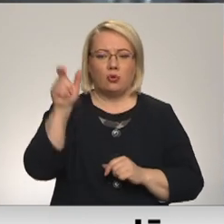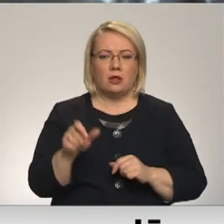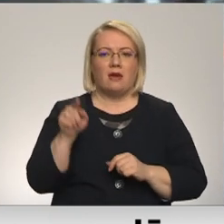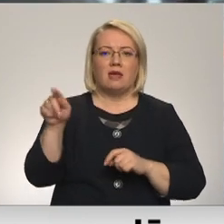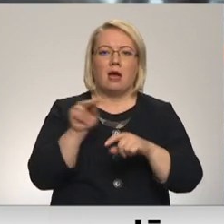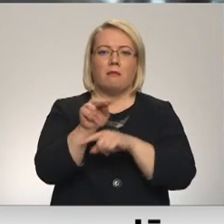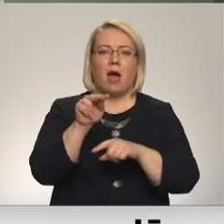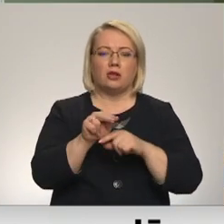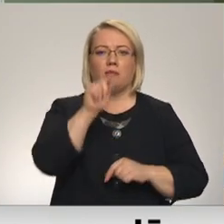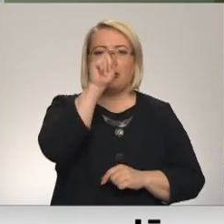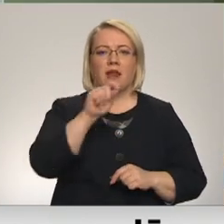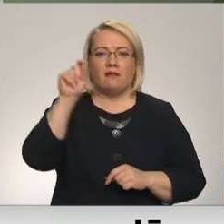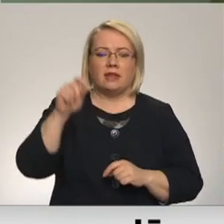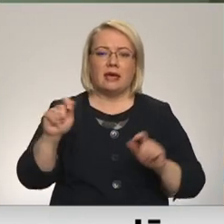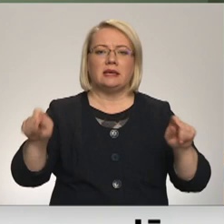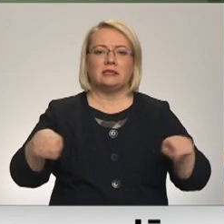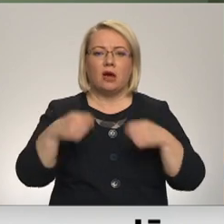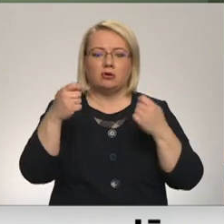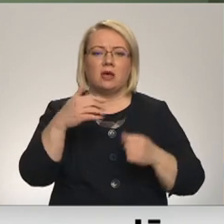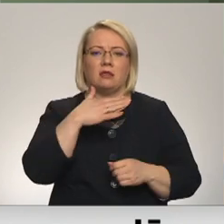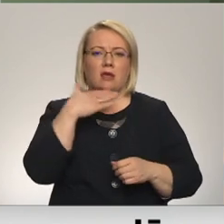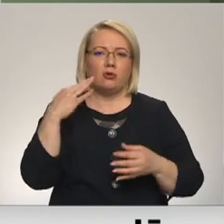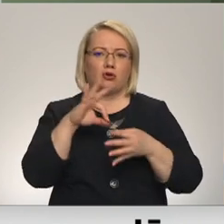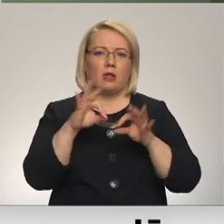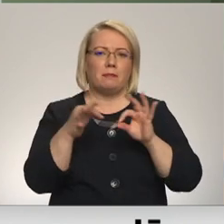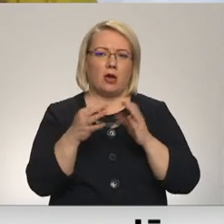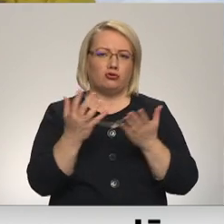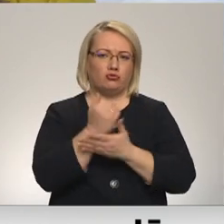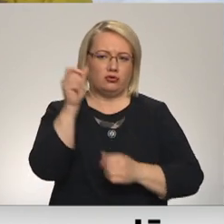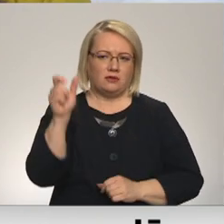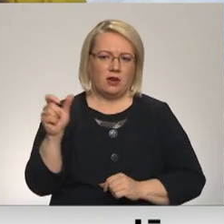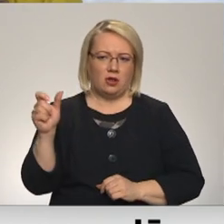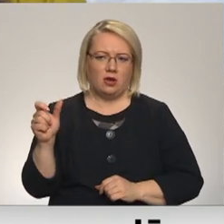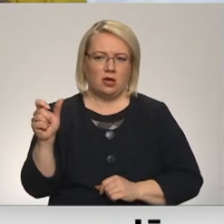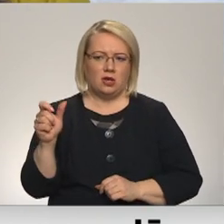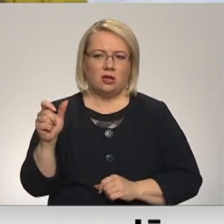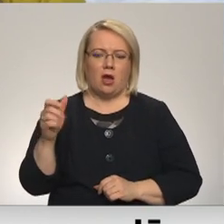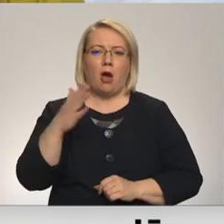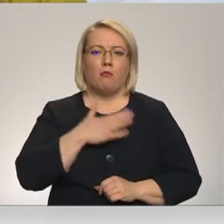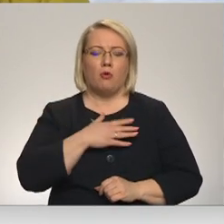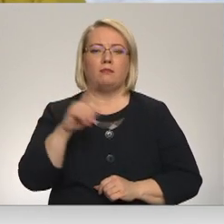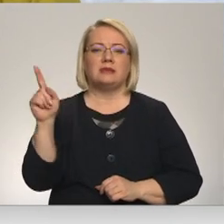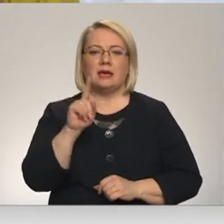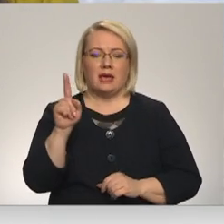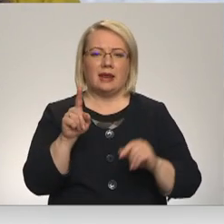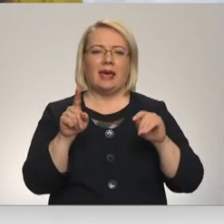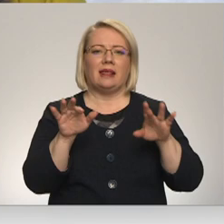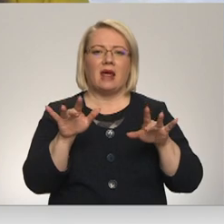mācot pie krīta tāfelē, izaudzinājusi vairākus olimpiāžu uzvarētājus. Mums ir arī tā interaktīvā tāfela,